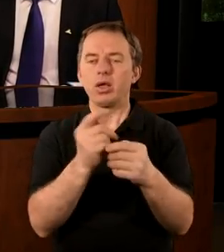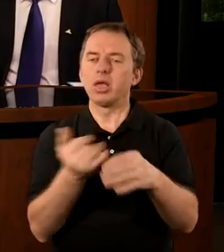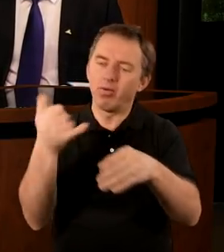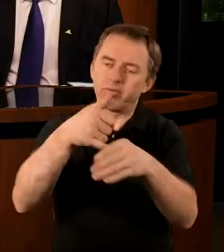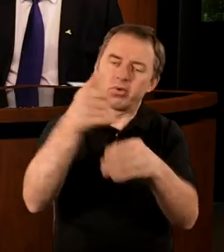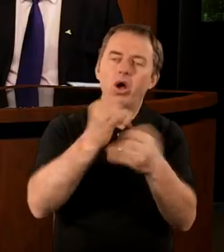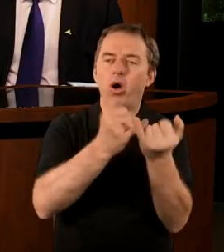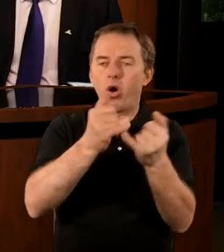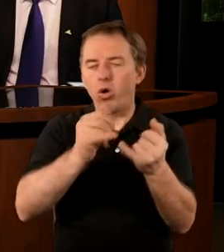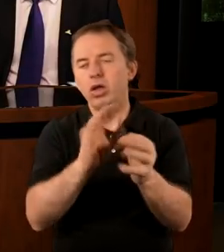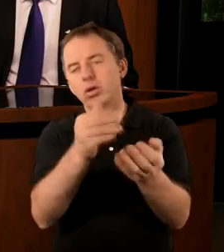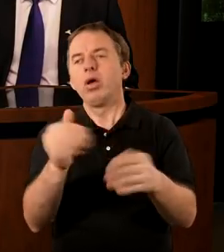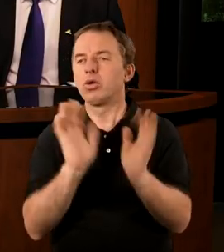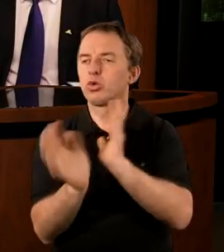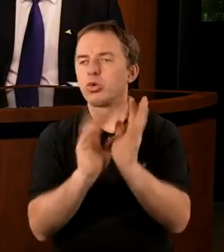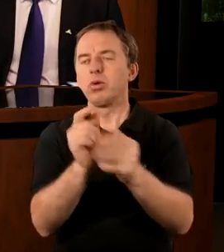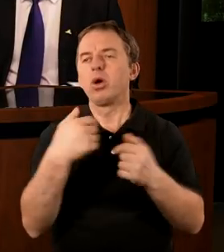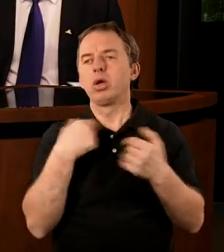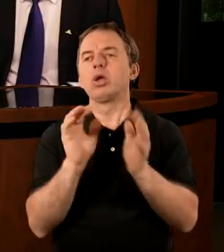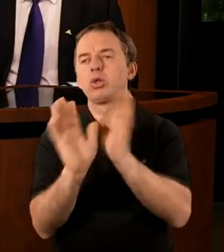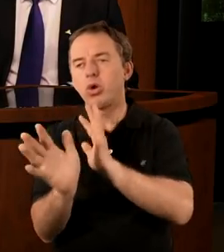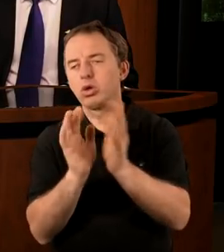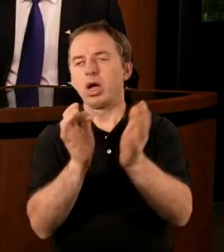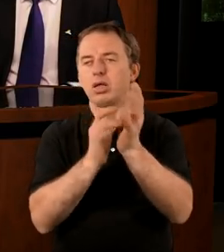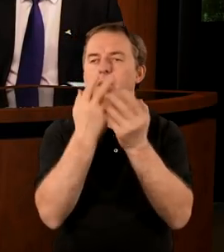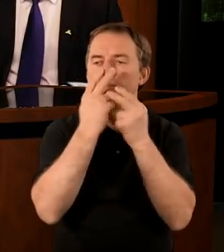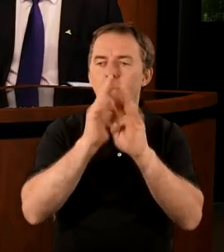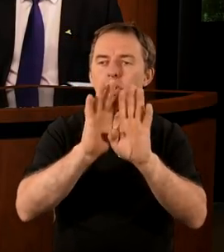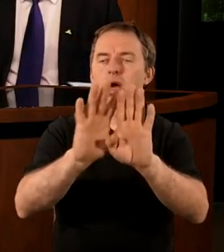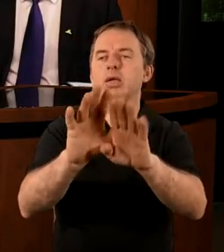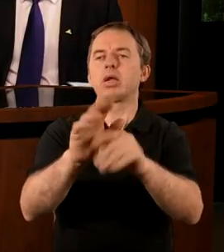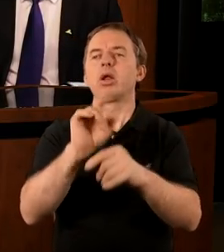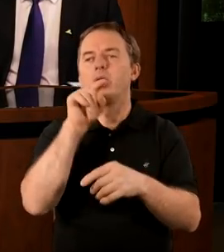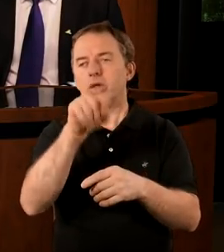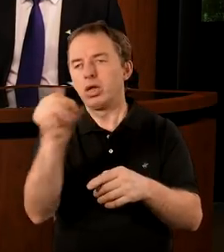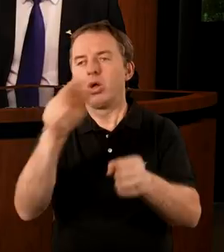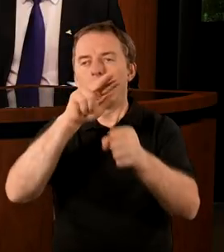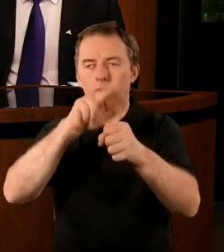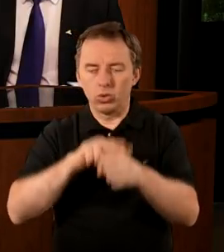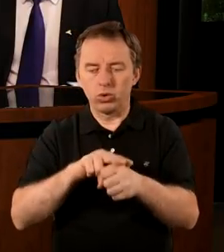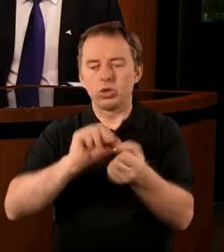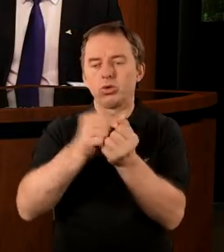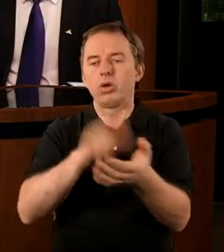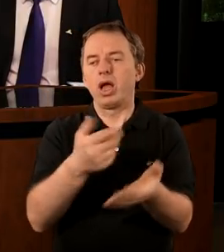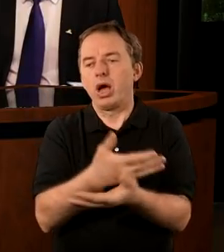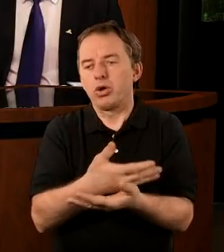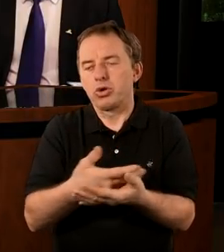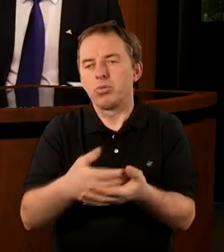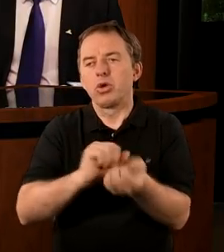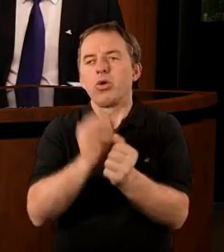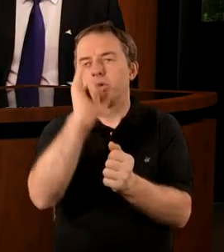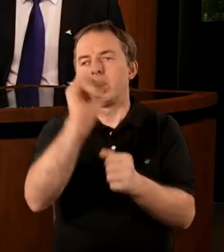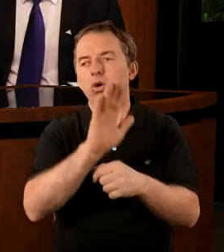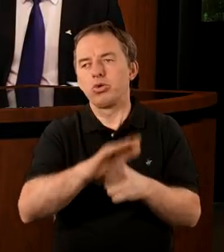zaopatrywał je, troszczył się o nie. W sumie taka troska Jezusa pokazana o tych, którzy są tutaj na ziemi, którzy są